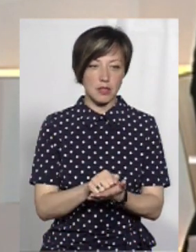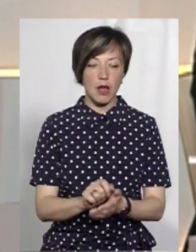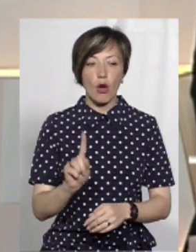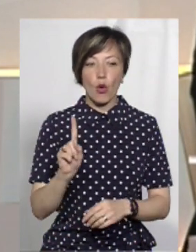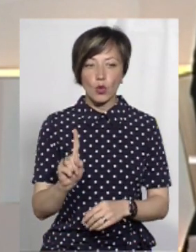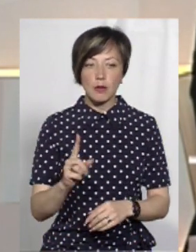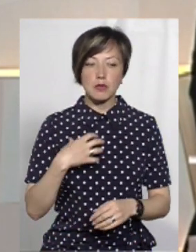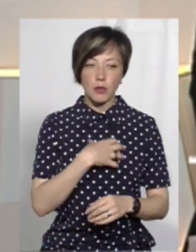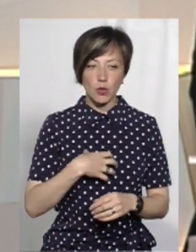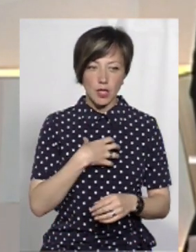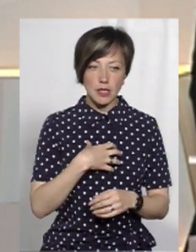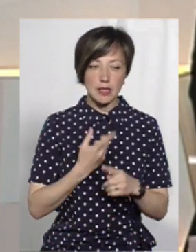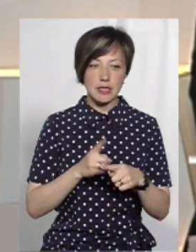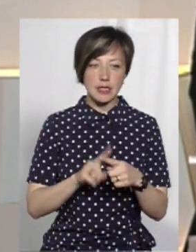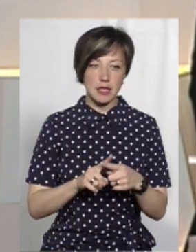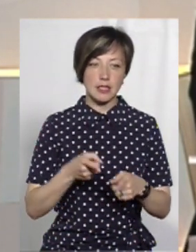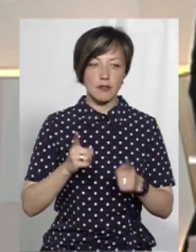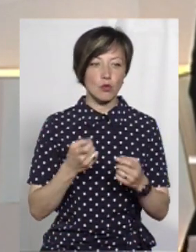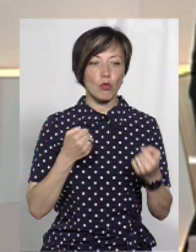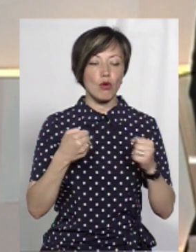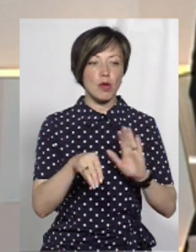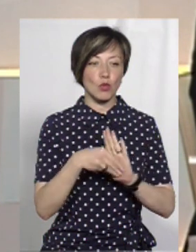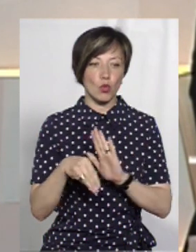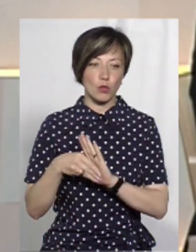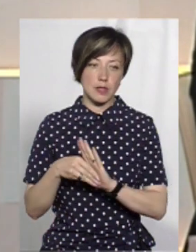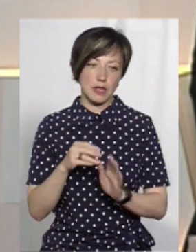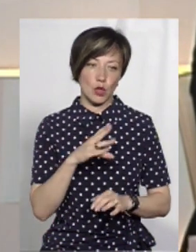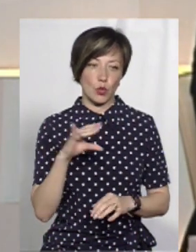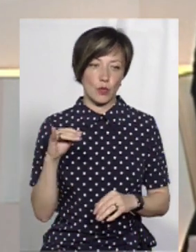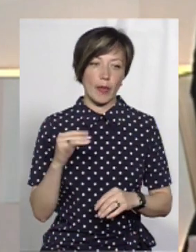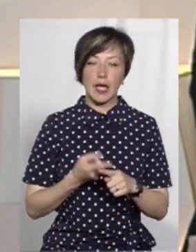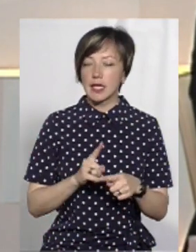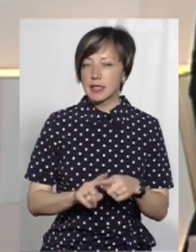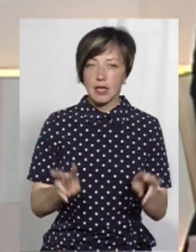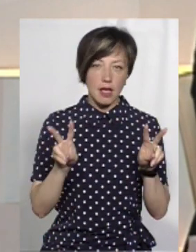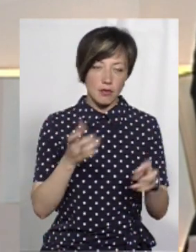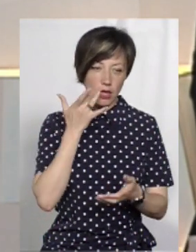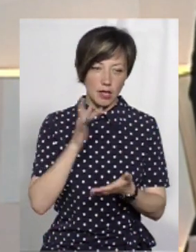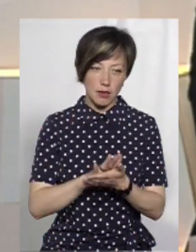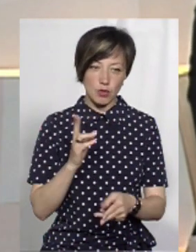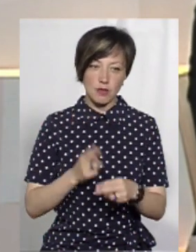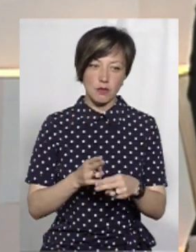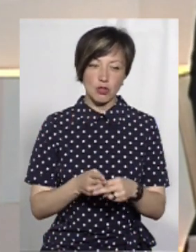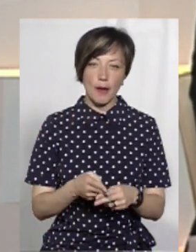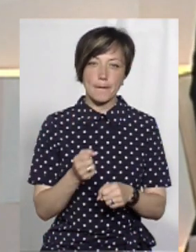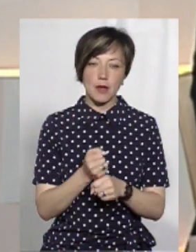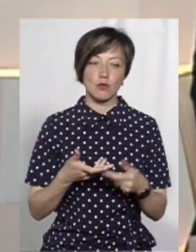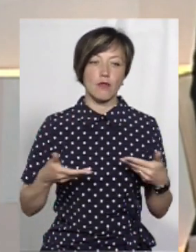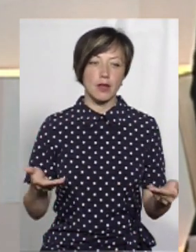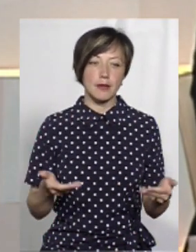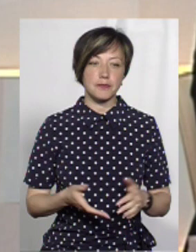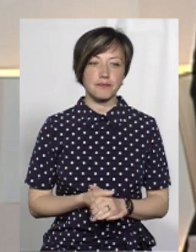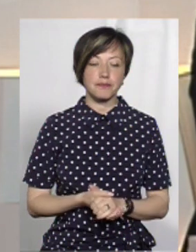Одним з пріоритетних постав для себе – це, звісно, боротьба з корупцією. Це то явище, яке сьогодні ганебне заважає нам працювати.